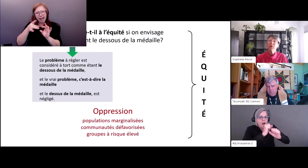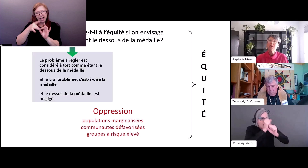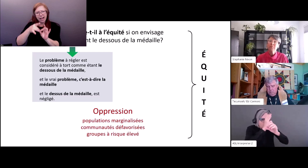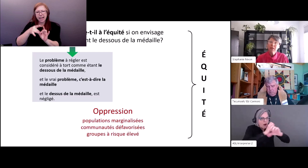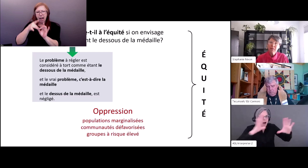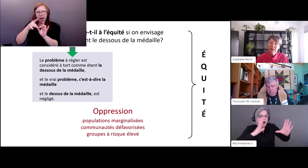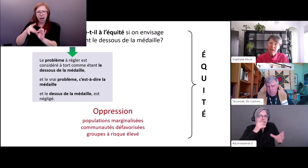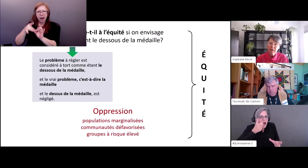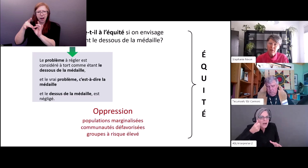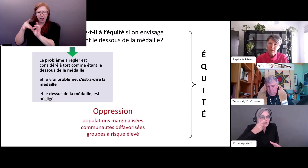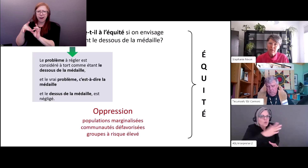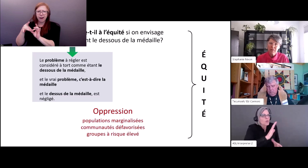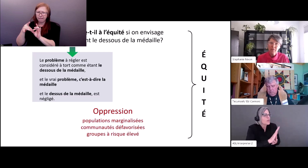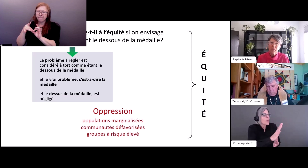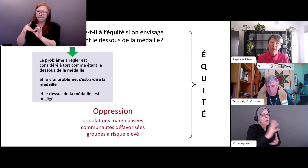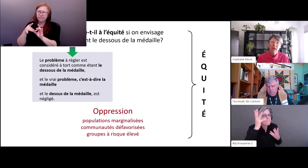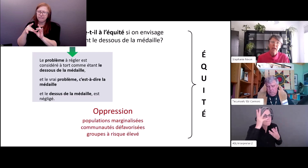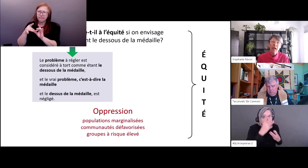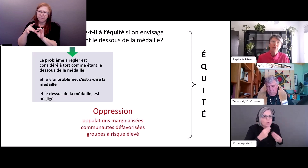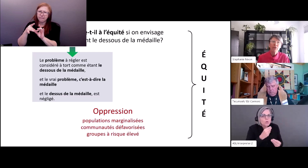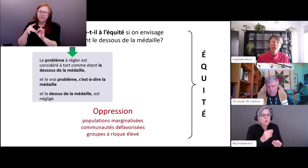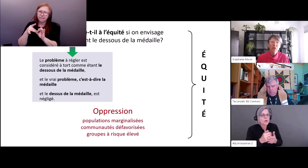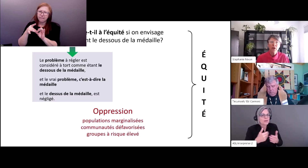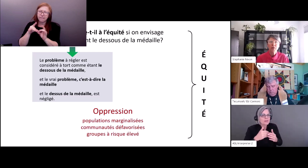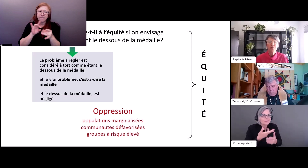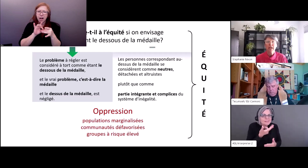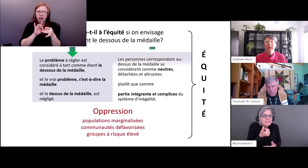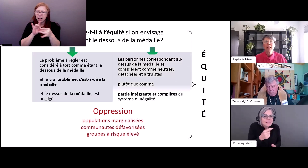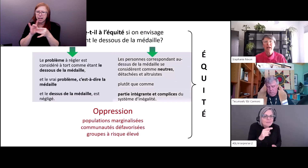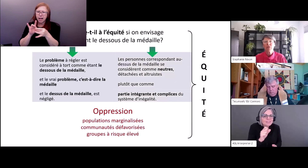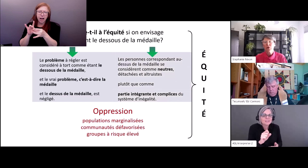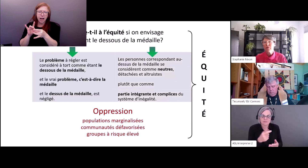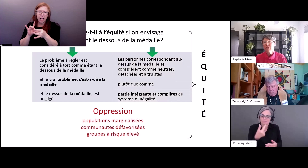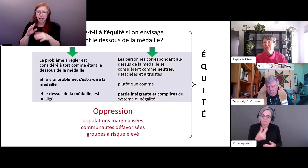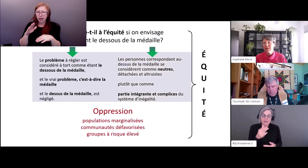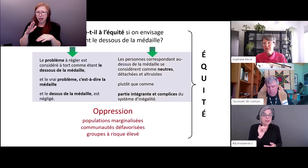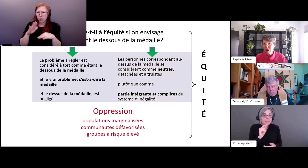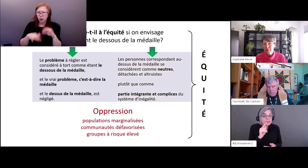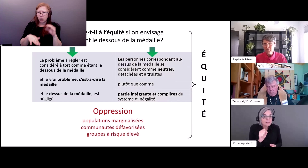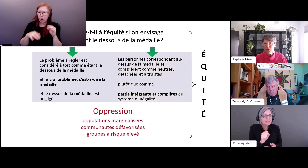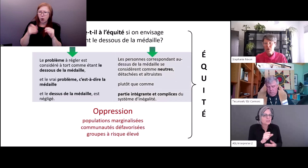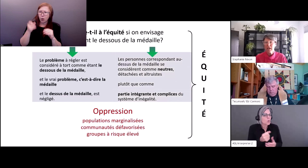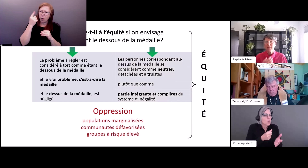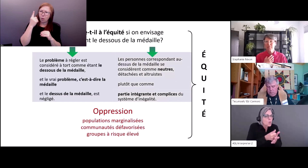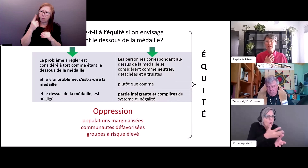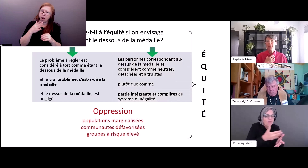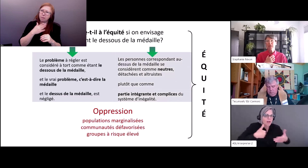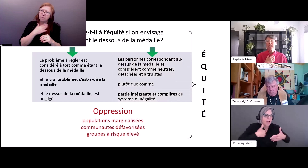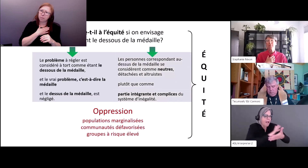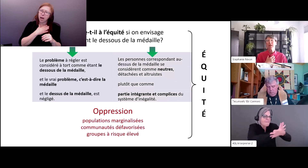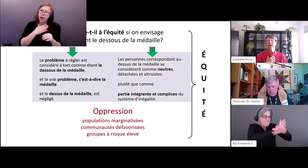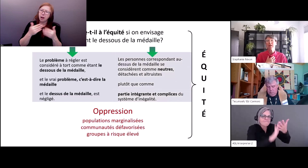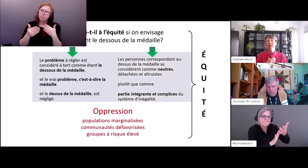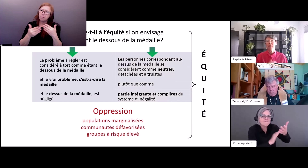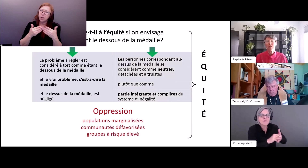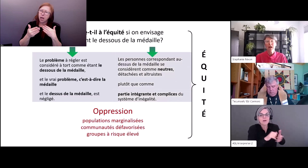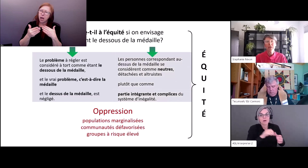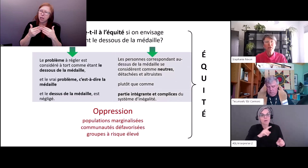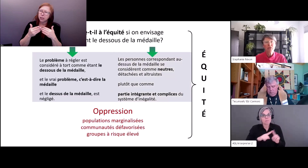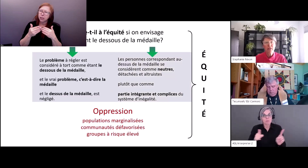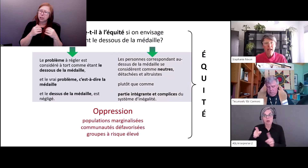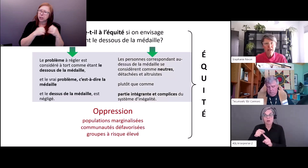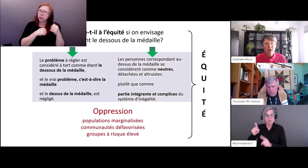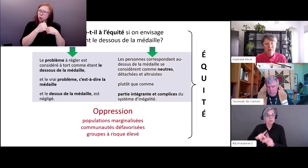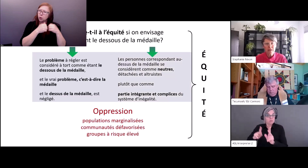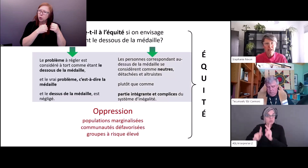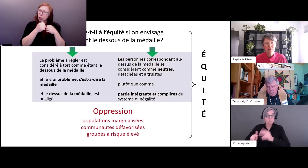de cette médaille donc il s'agit d'une mauvaise diagnostic et plus loin cela nous permet des